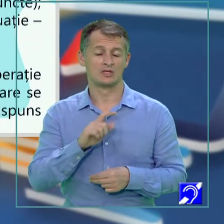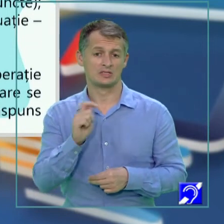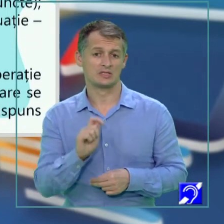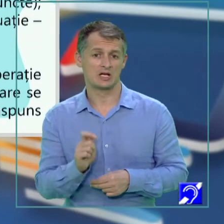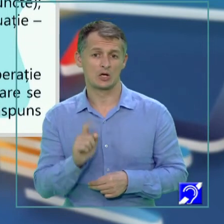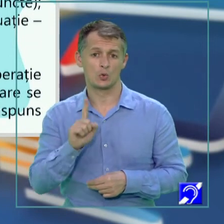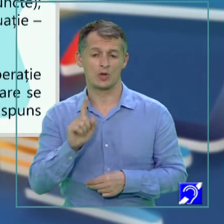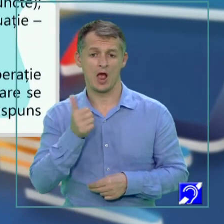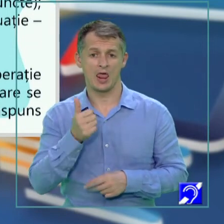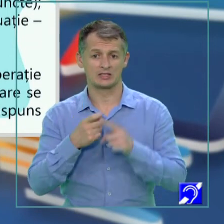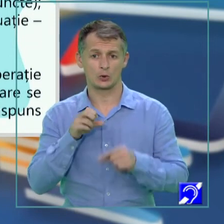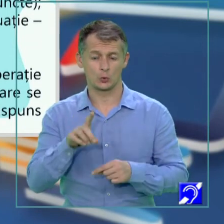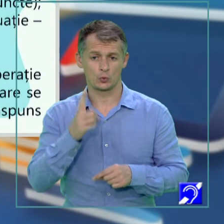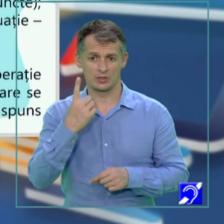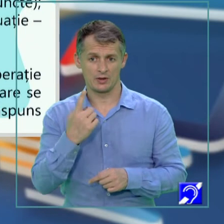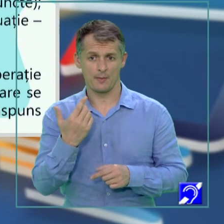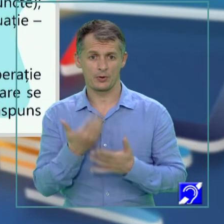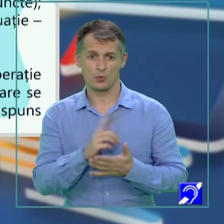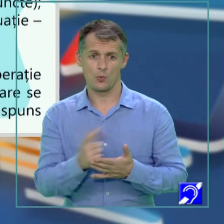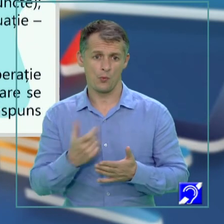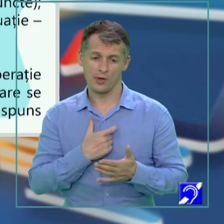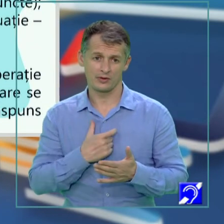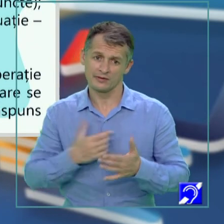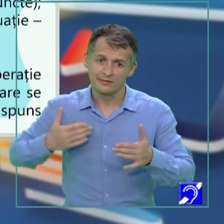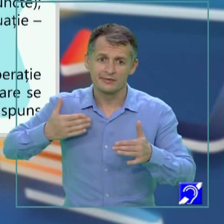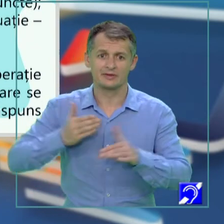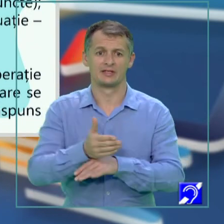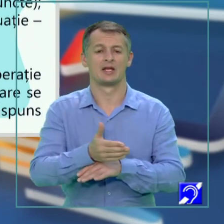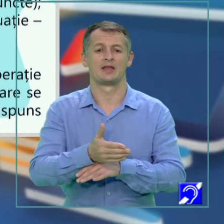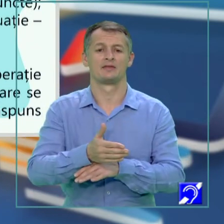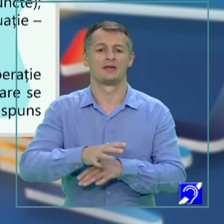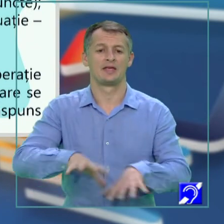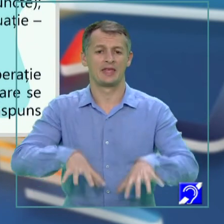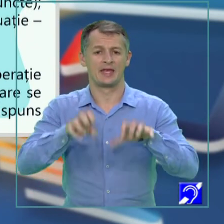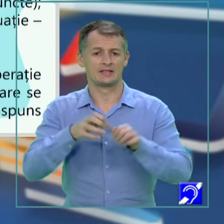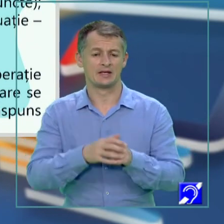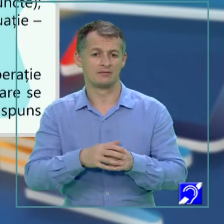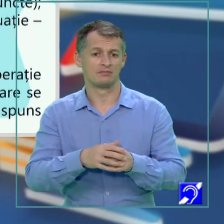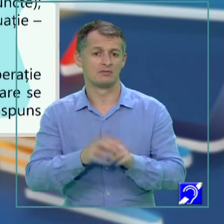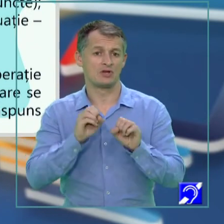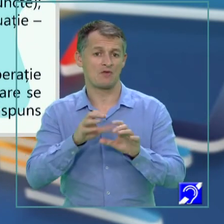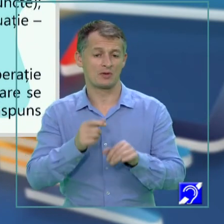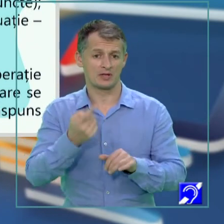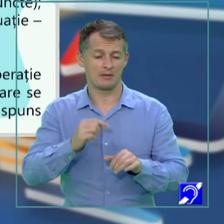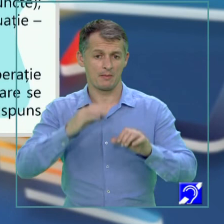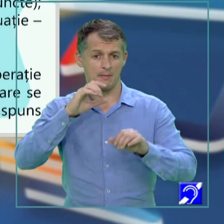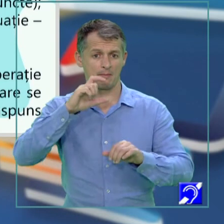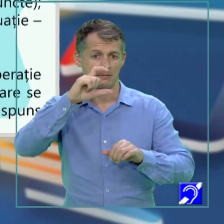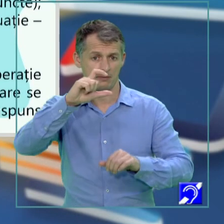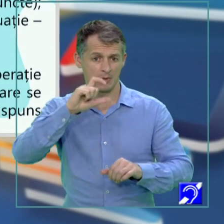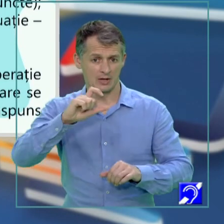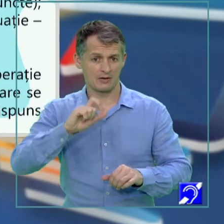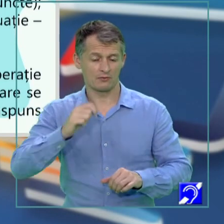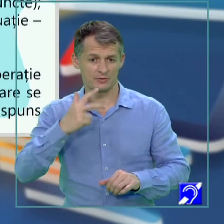Alexandru I, deoarece nu poate pătrunde prin întinderea de gheață. Informație din paragraful al treilea. Punctajul se împarte,